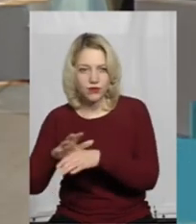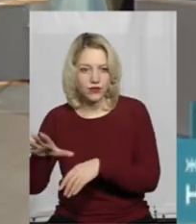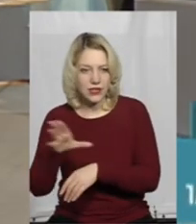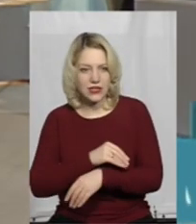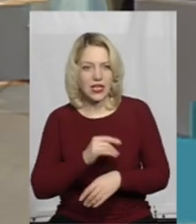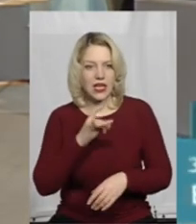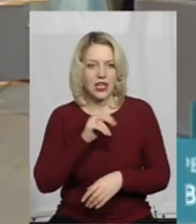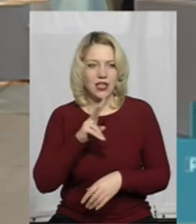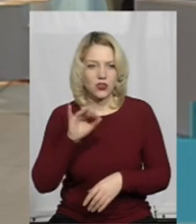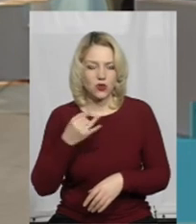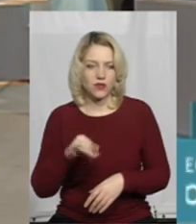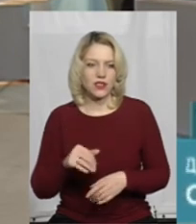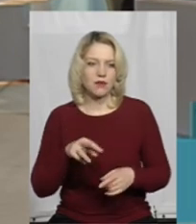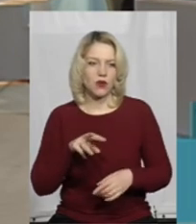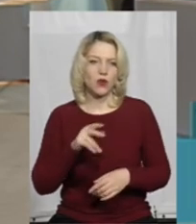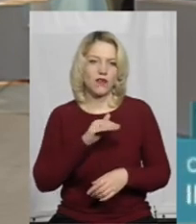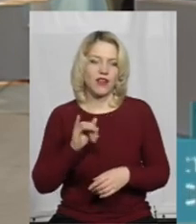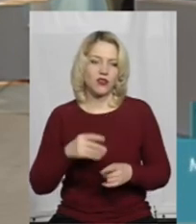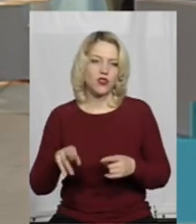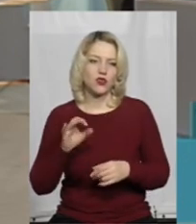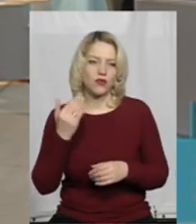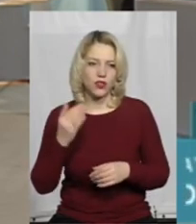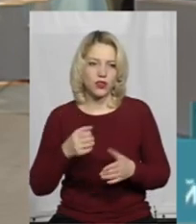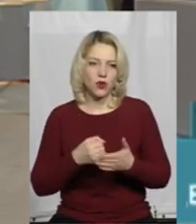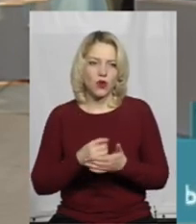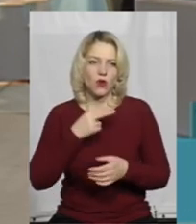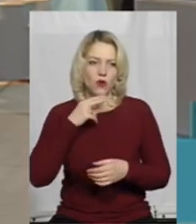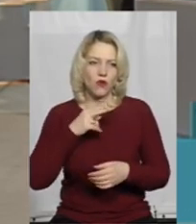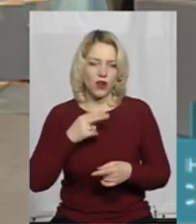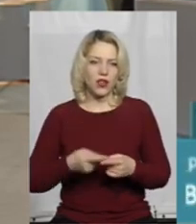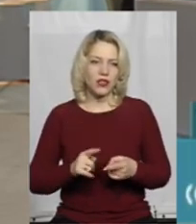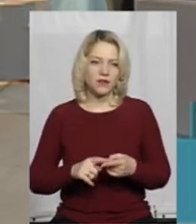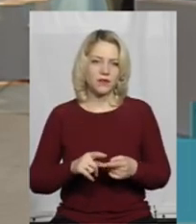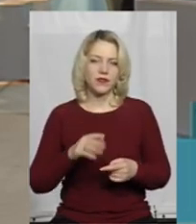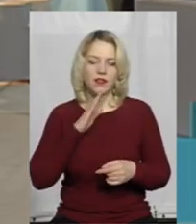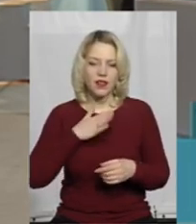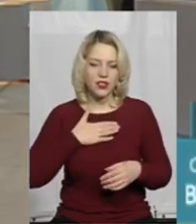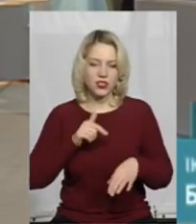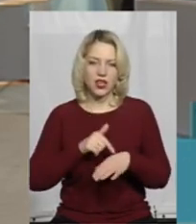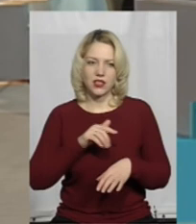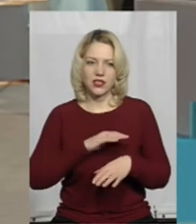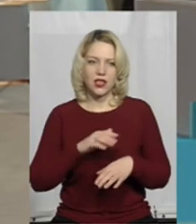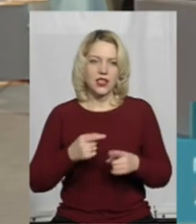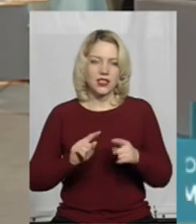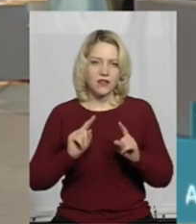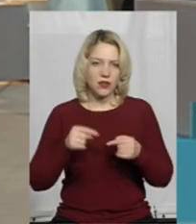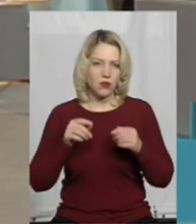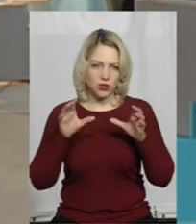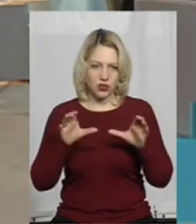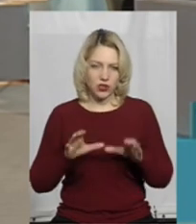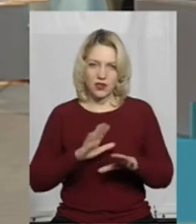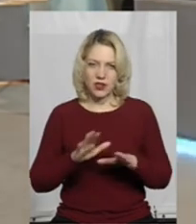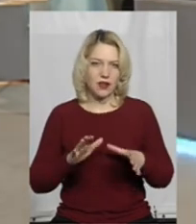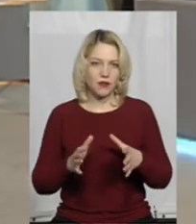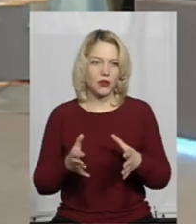числі і з Рачковським Миколом Федоровичем. Але він до уваги, скажімо, наші рекомендації, наші всі вимоги законодавчі,